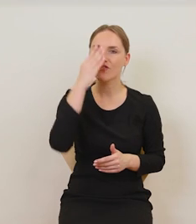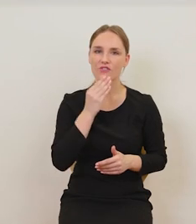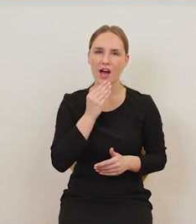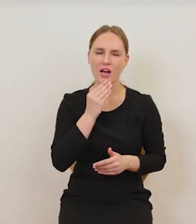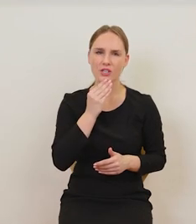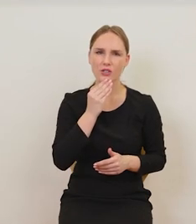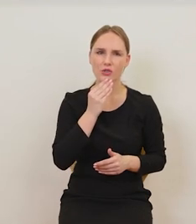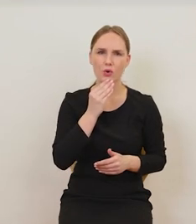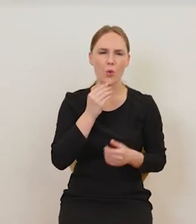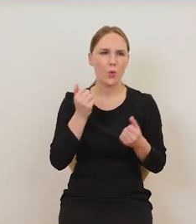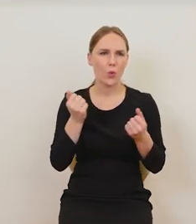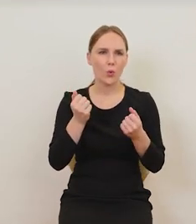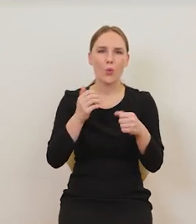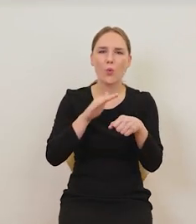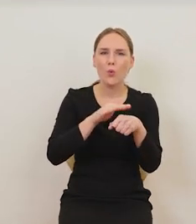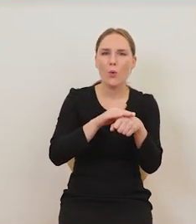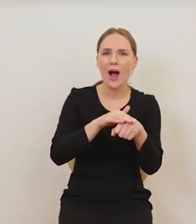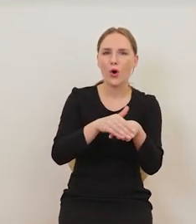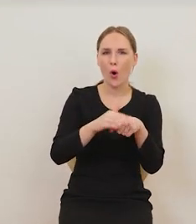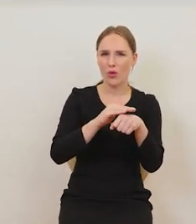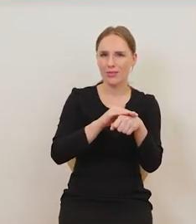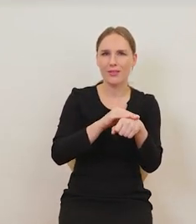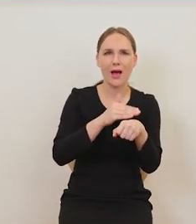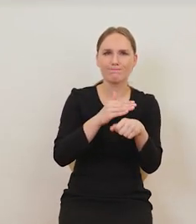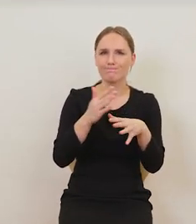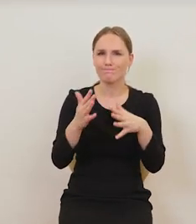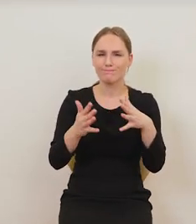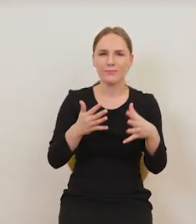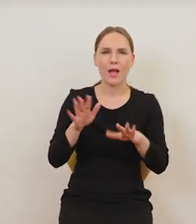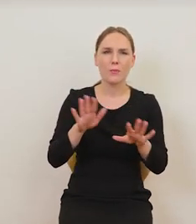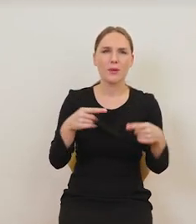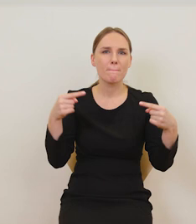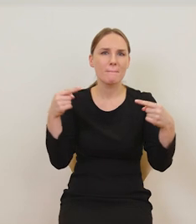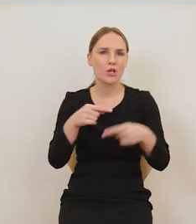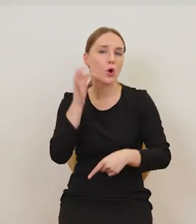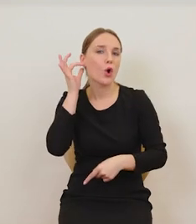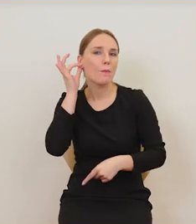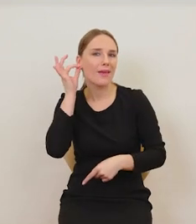bardzo łagodna, wpadająca w takie rysy kobiecy.